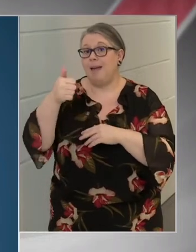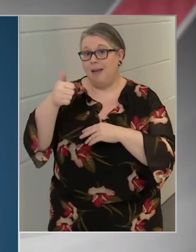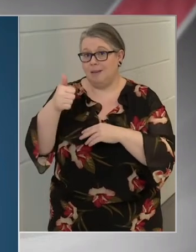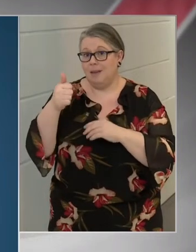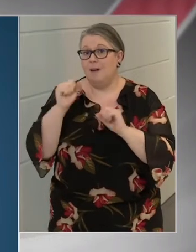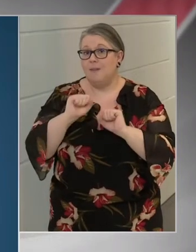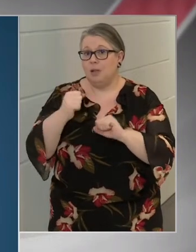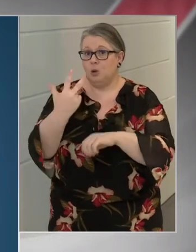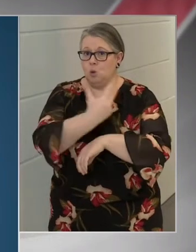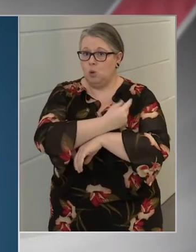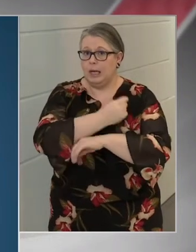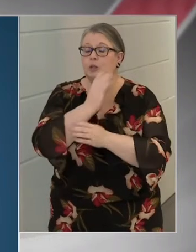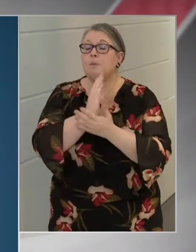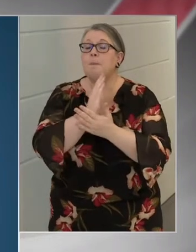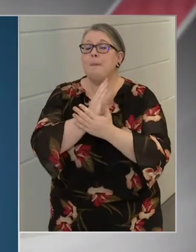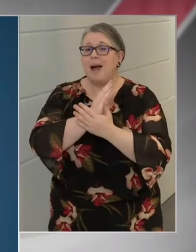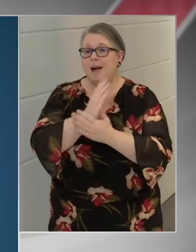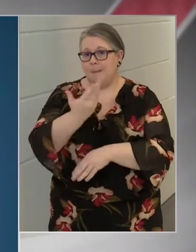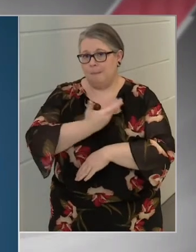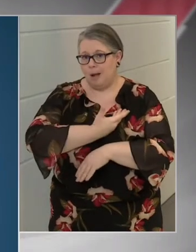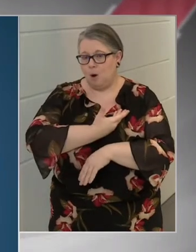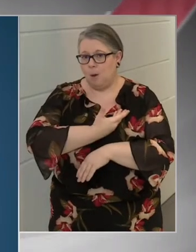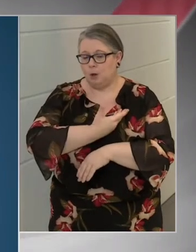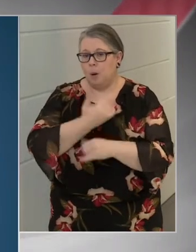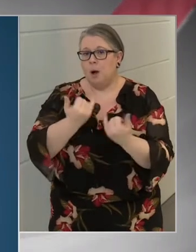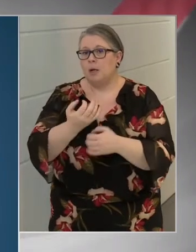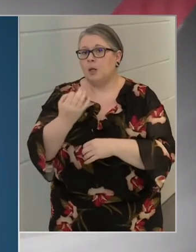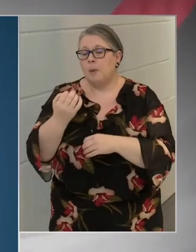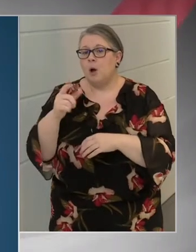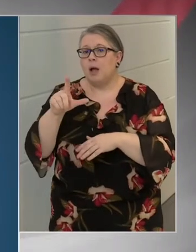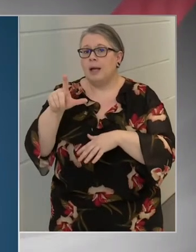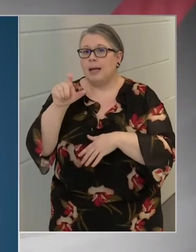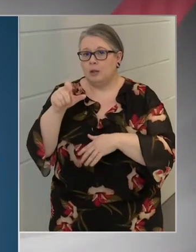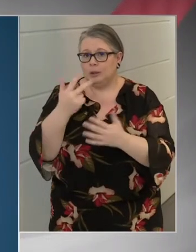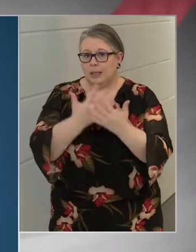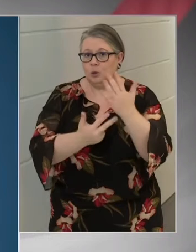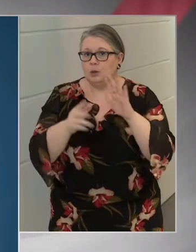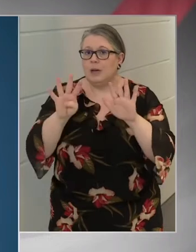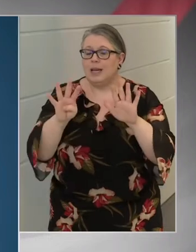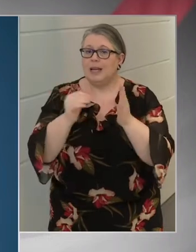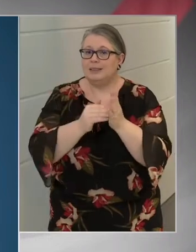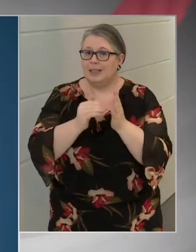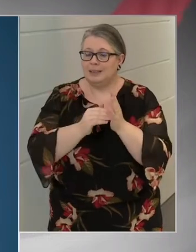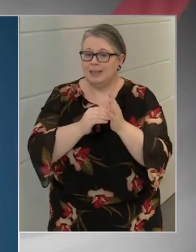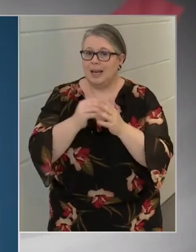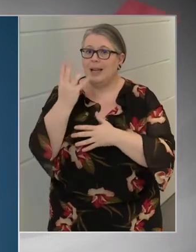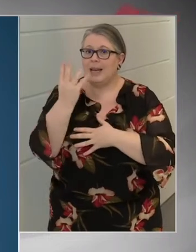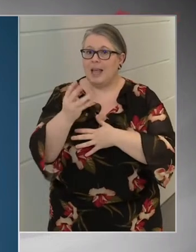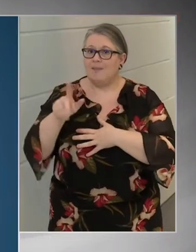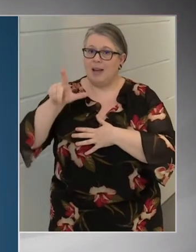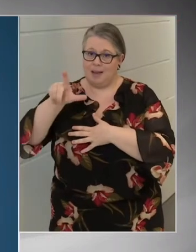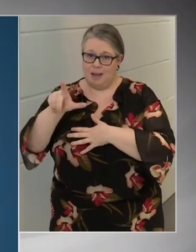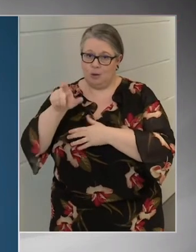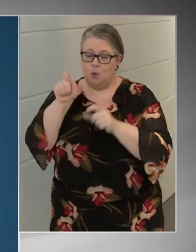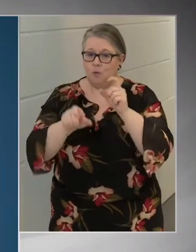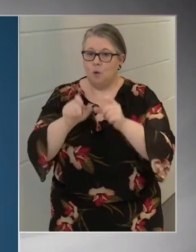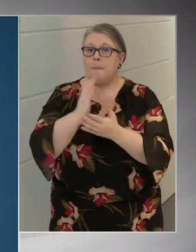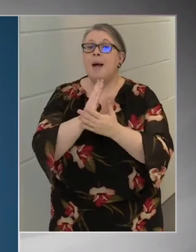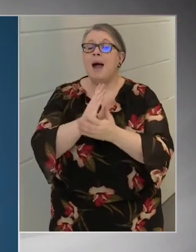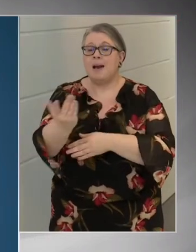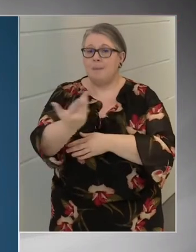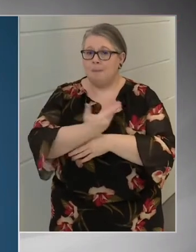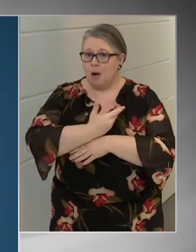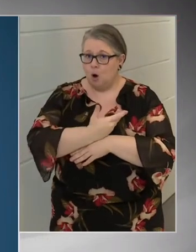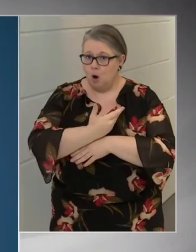védőoltással beoltoltunk. A mai napon 289.042 fő kapta meg